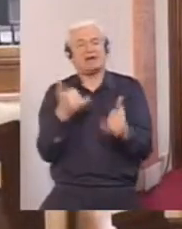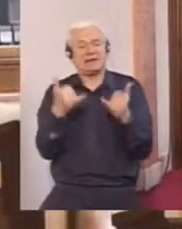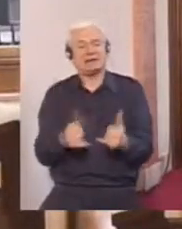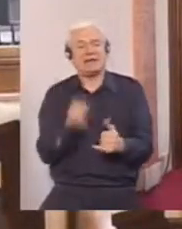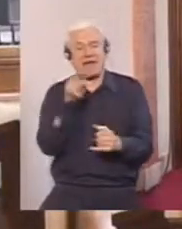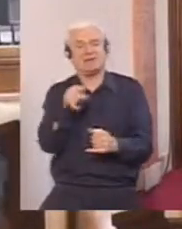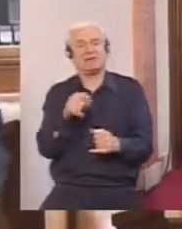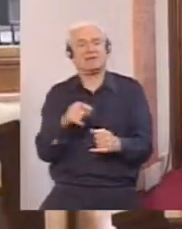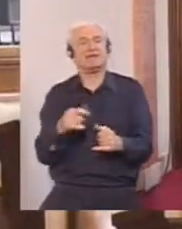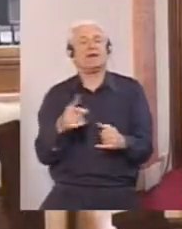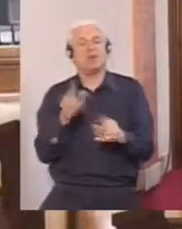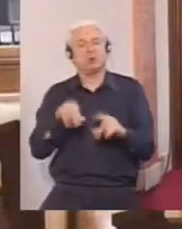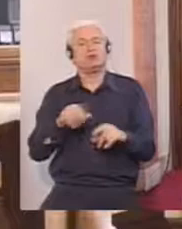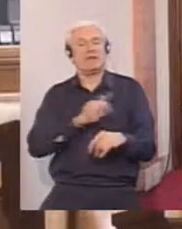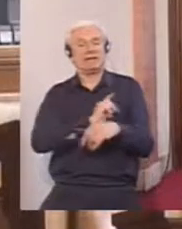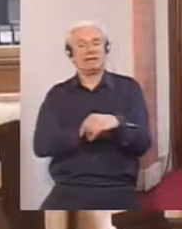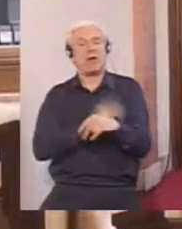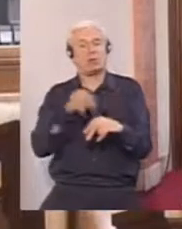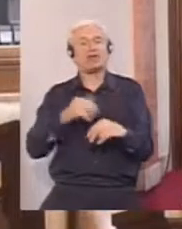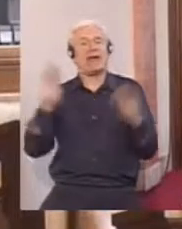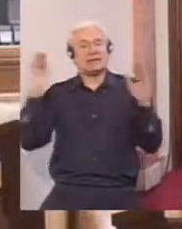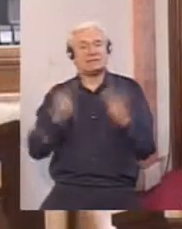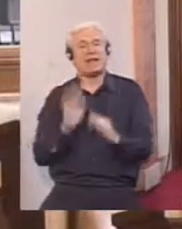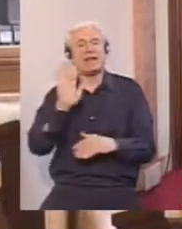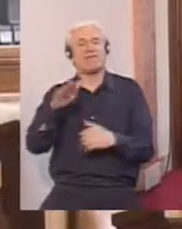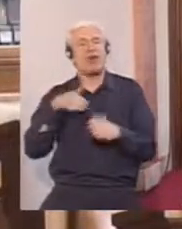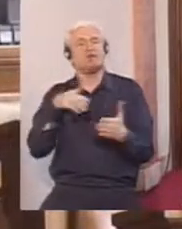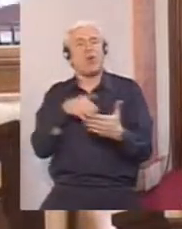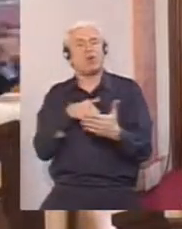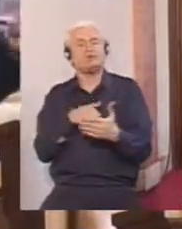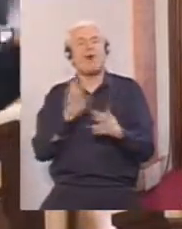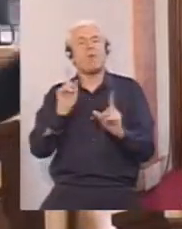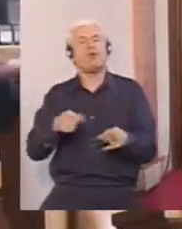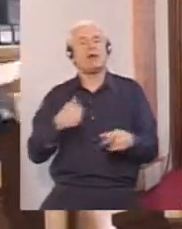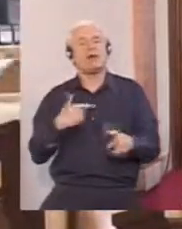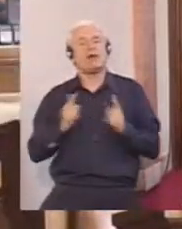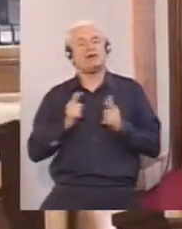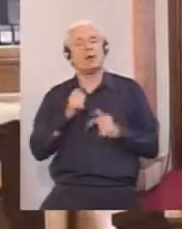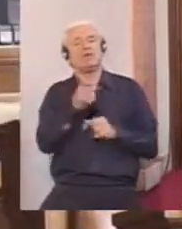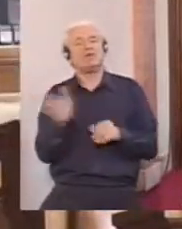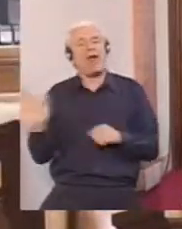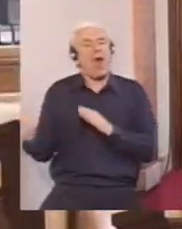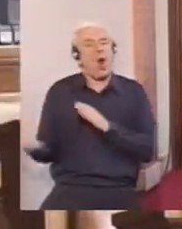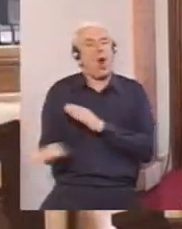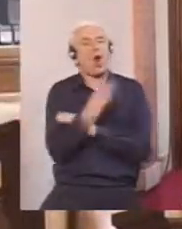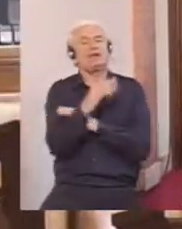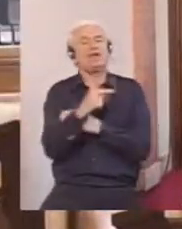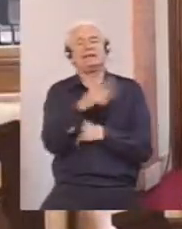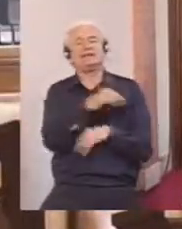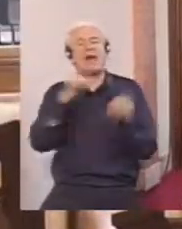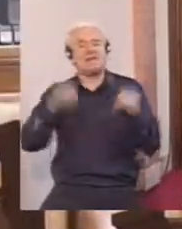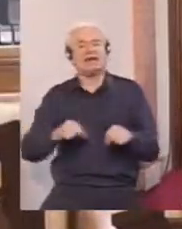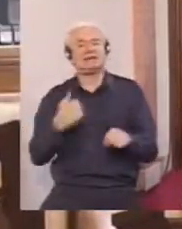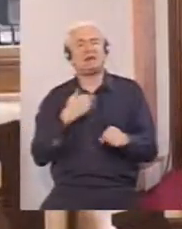sad ne deregulišete, kad imate moć u rukama. Nego moramo da čekamo da odete, da bi mi ovakve stvari sprodili. Hvala.